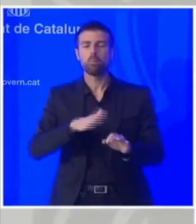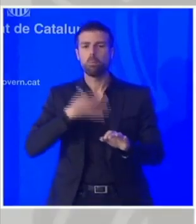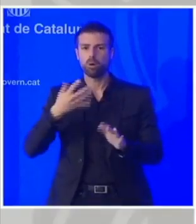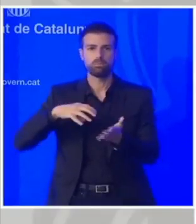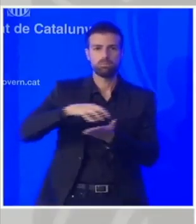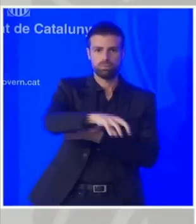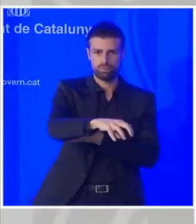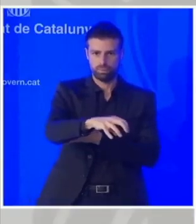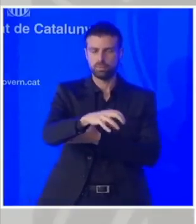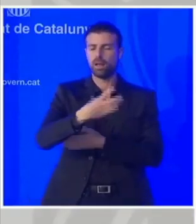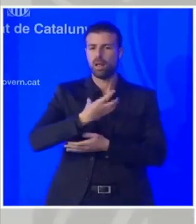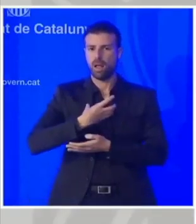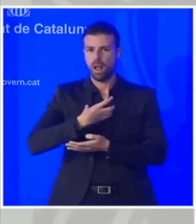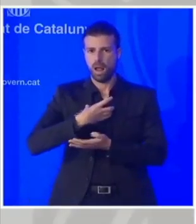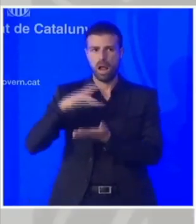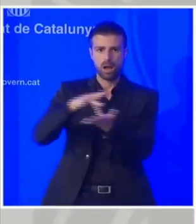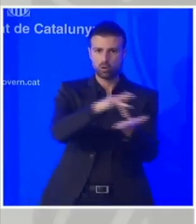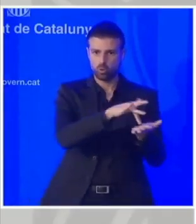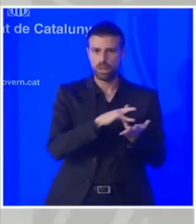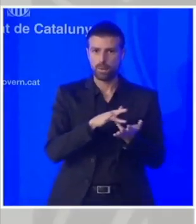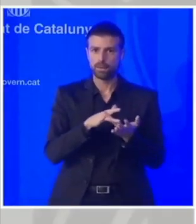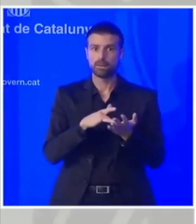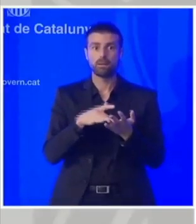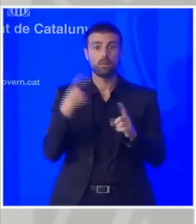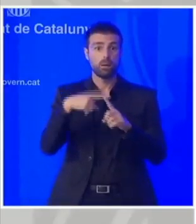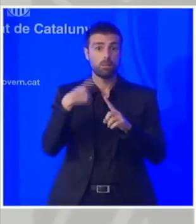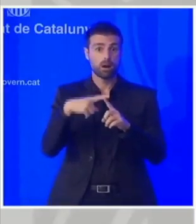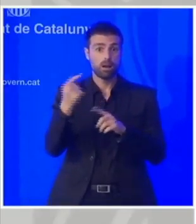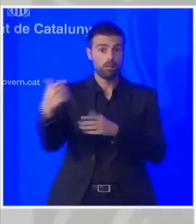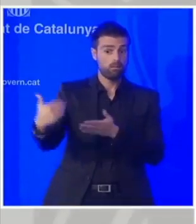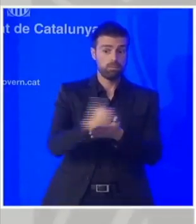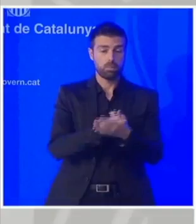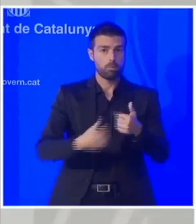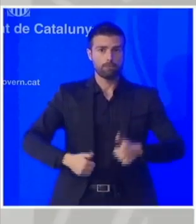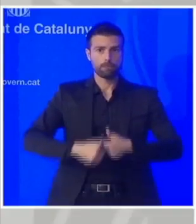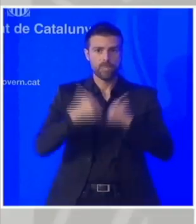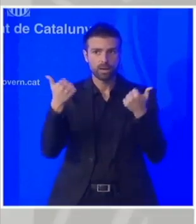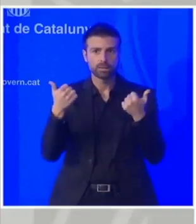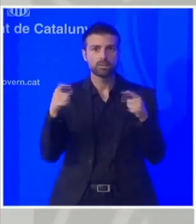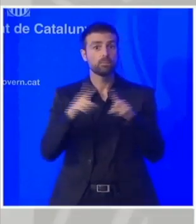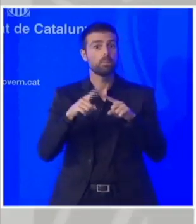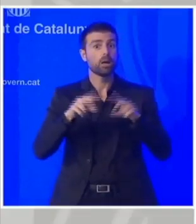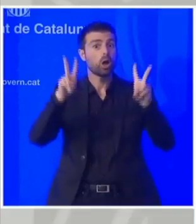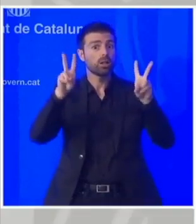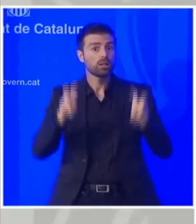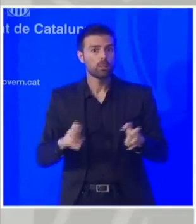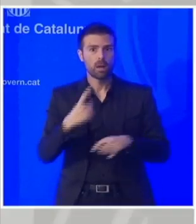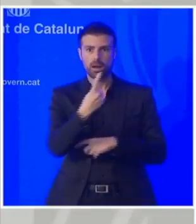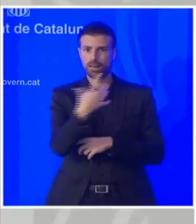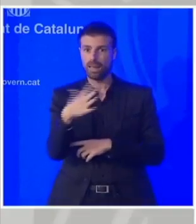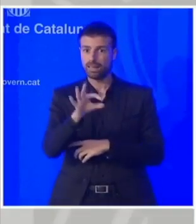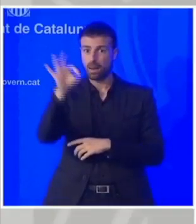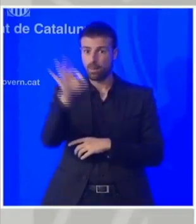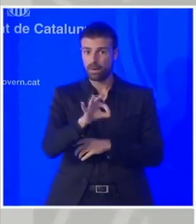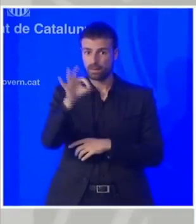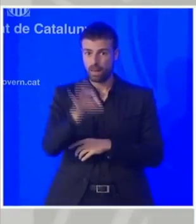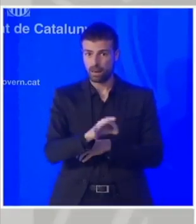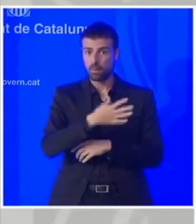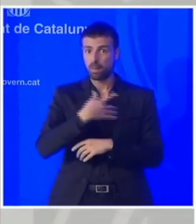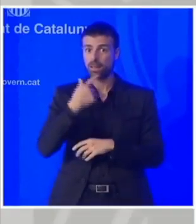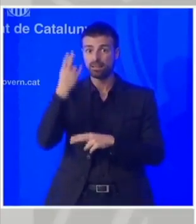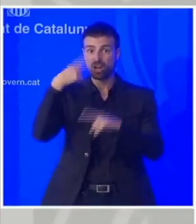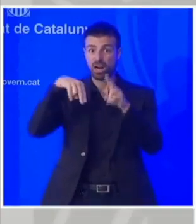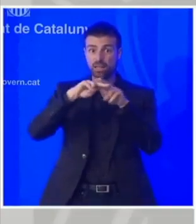quantificaven amb més, però que quantificaven com a mínim denominador el 15%, que es quedava la